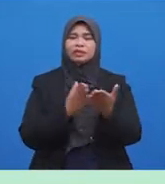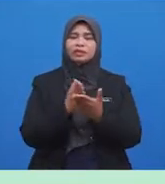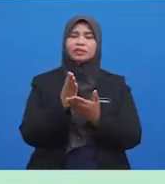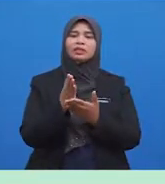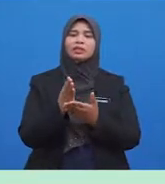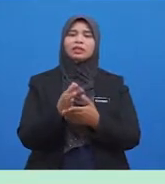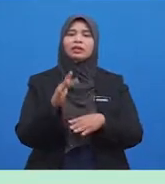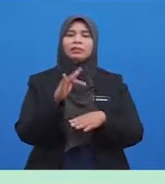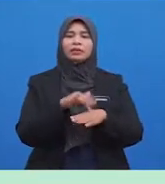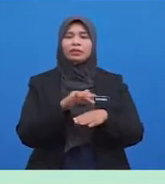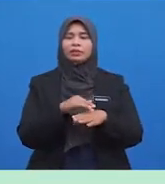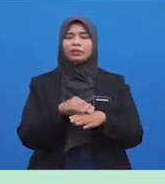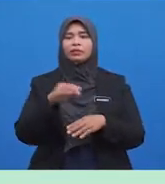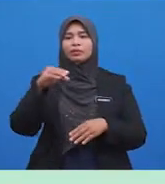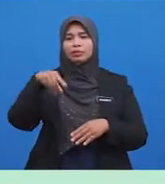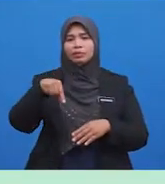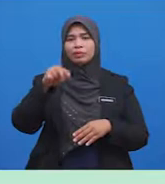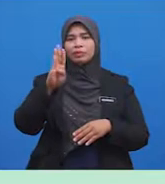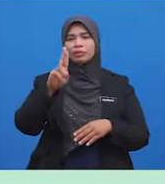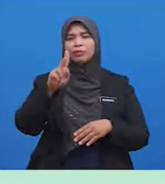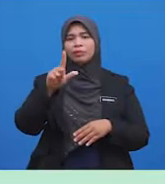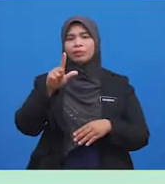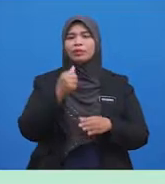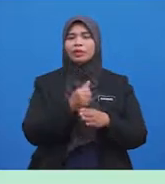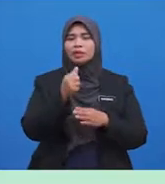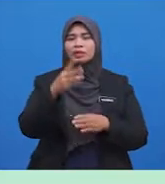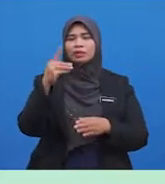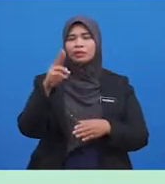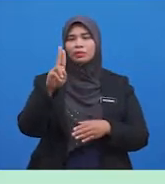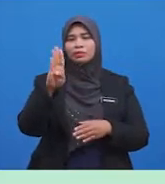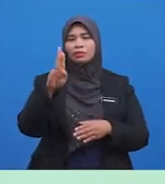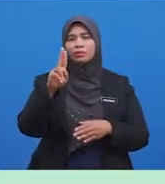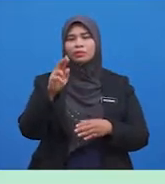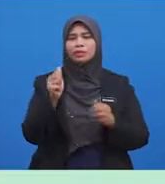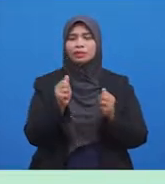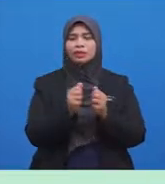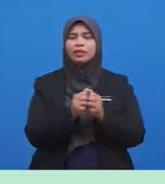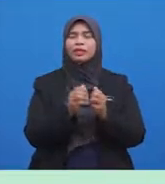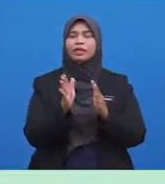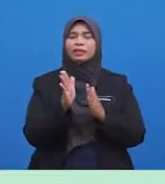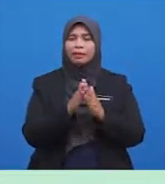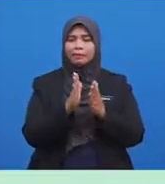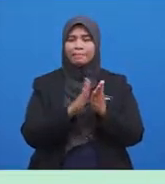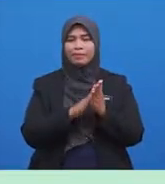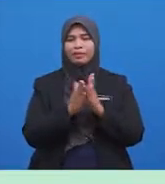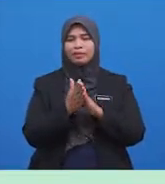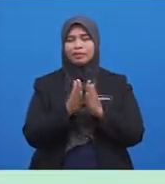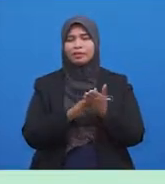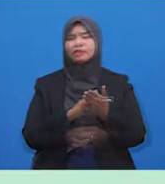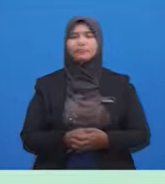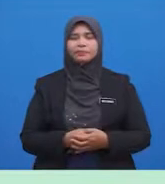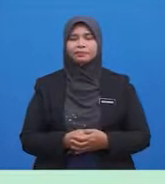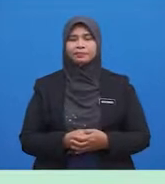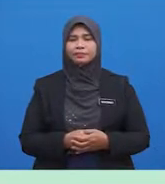Menyentuh Kubul Atau Dubur Dengan Tapak Tangan Dengan Tapak Tangan Ini